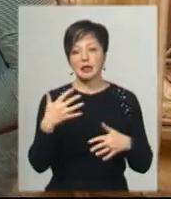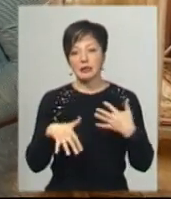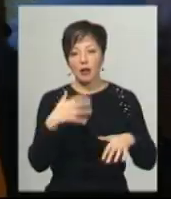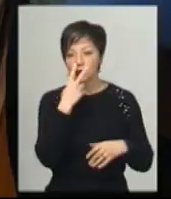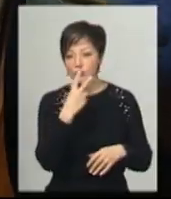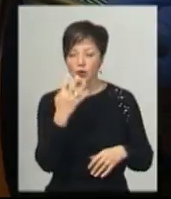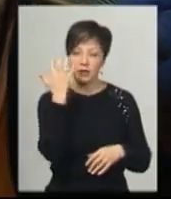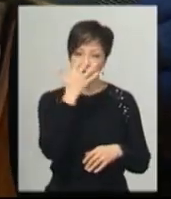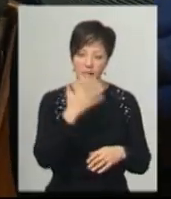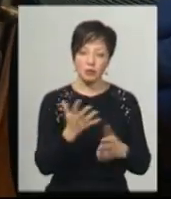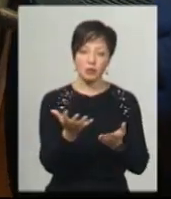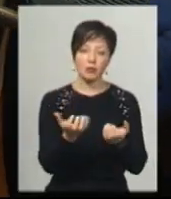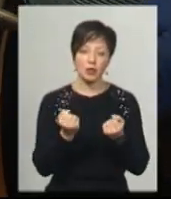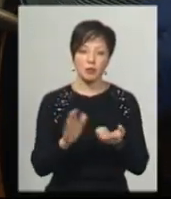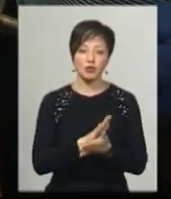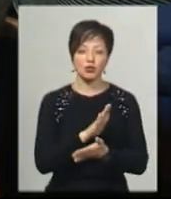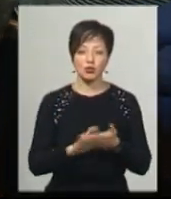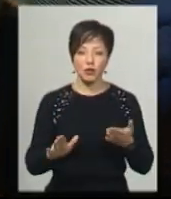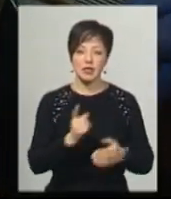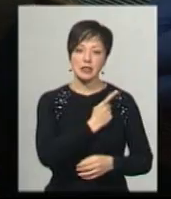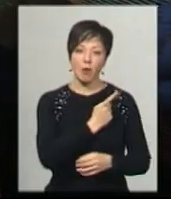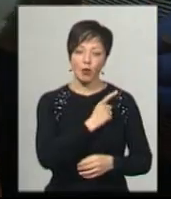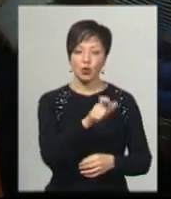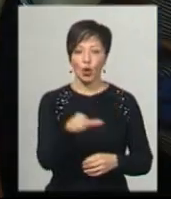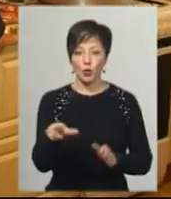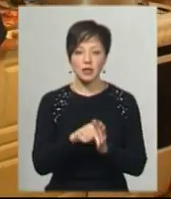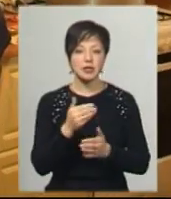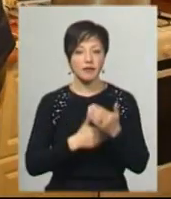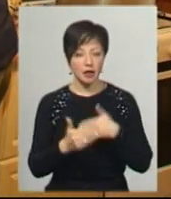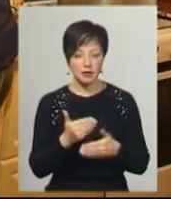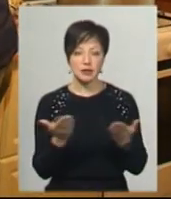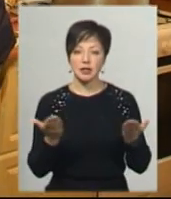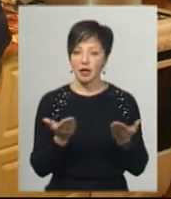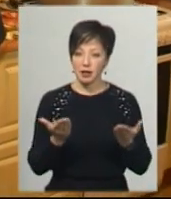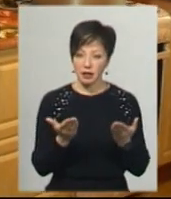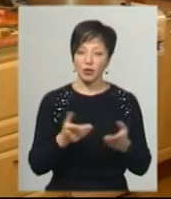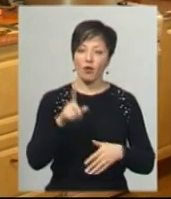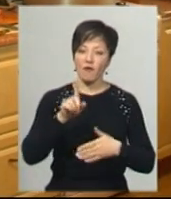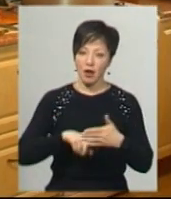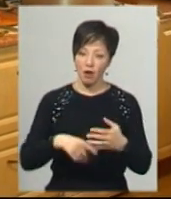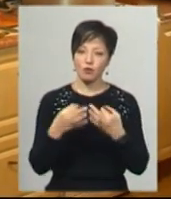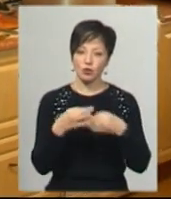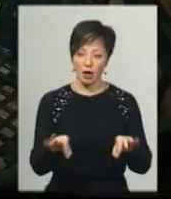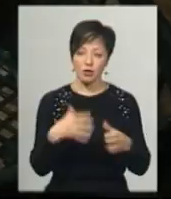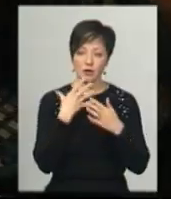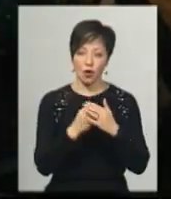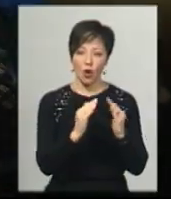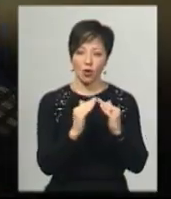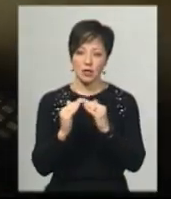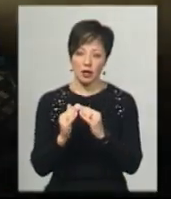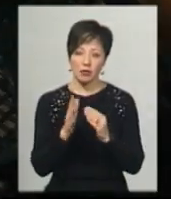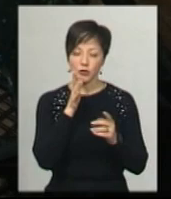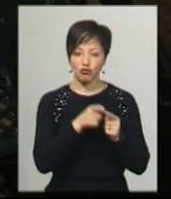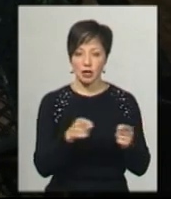гарячі обіди від волонтерів безкоштовно отримують і самотні люди з інвалідністю, які, каже Вероніка, волонтерам довіряють та впускають до своїх осель під час